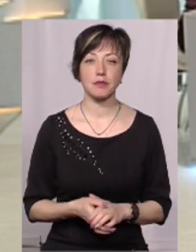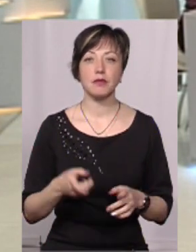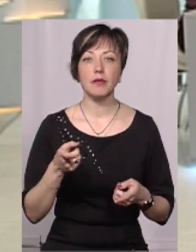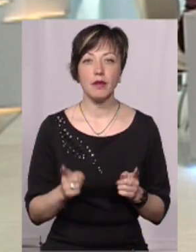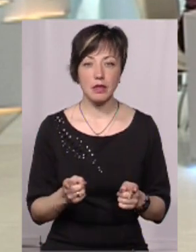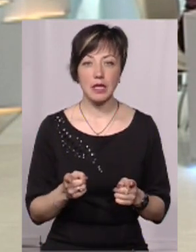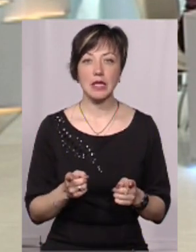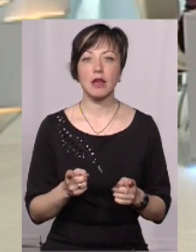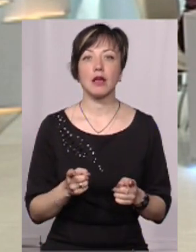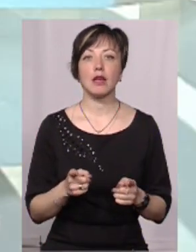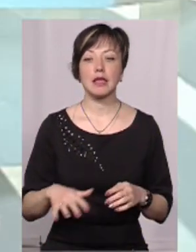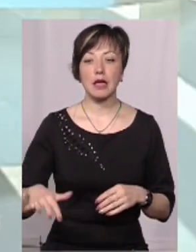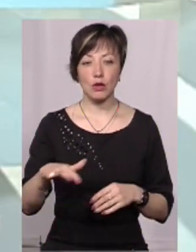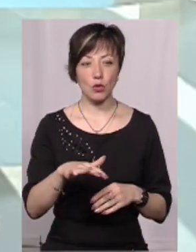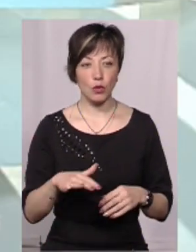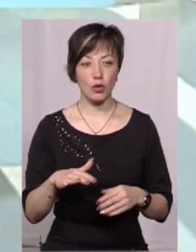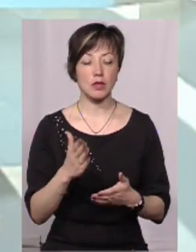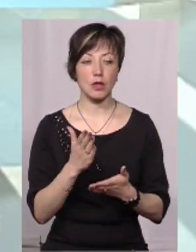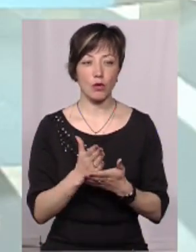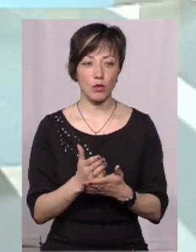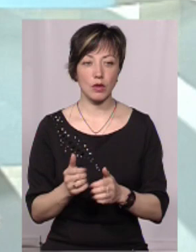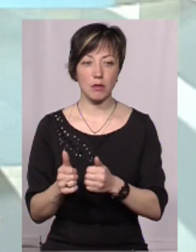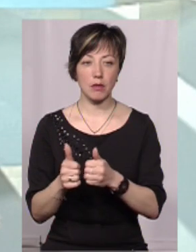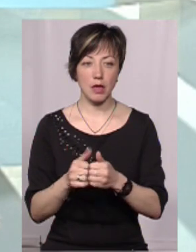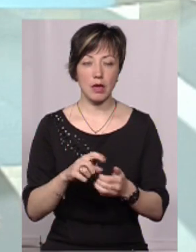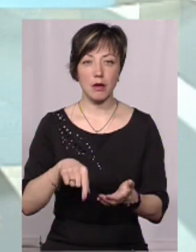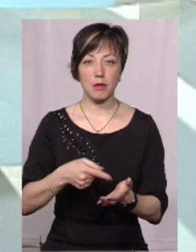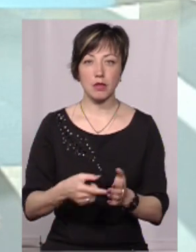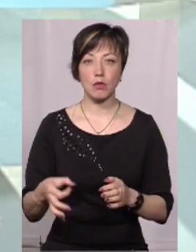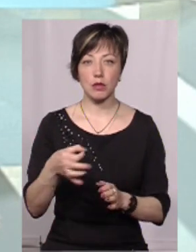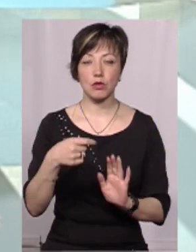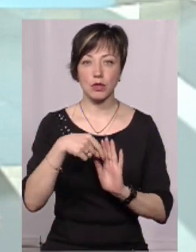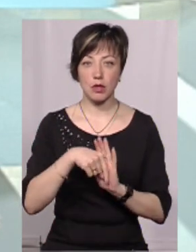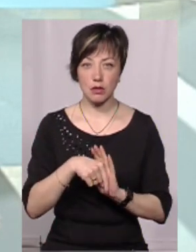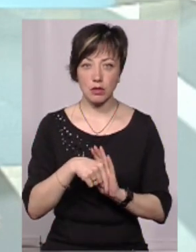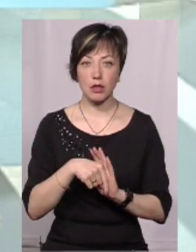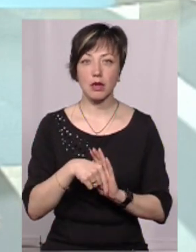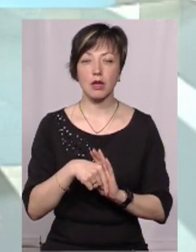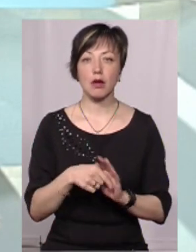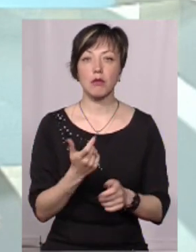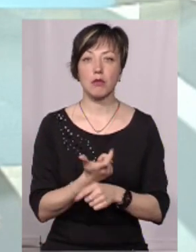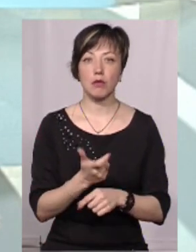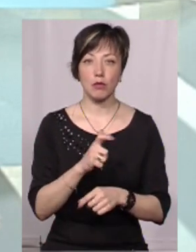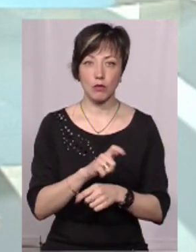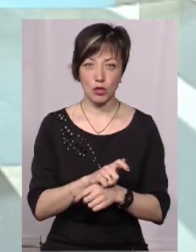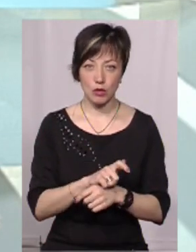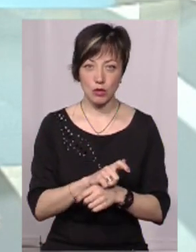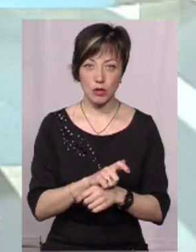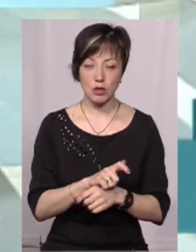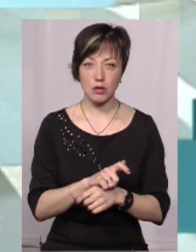Звичайно, ті території, які знаходяться навколо міст обласного значення, вони в переважній своїй більшості